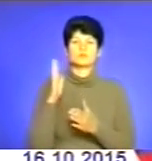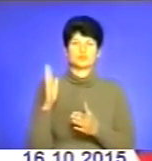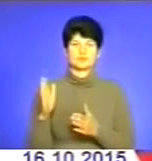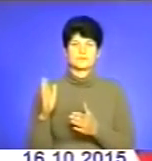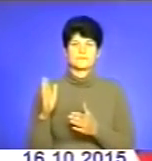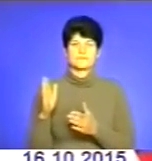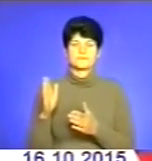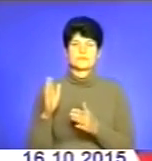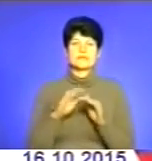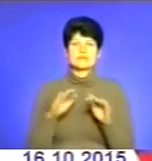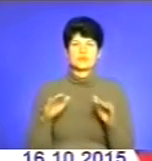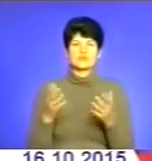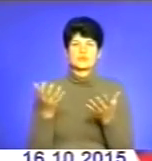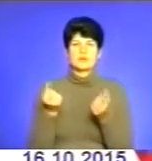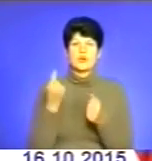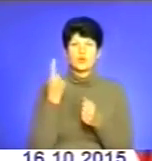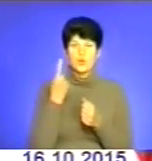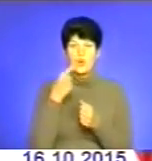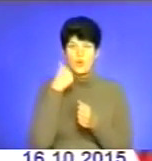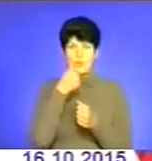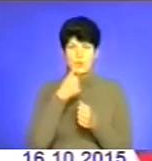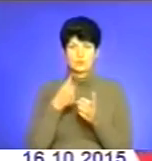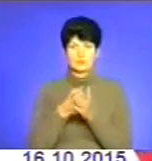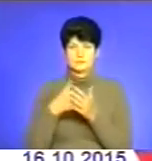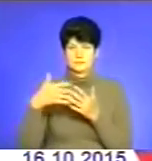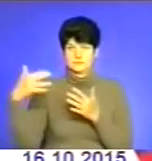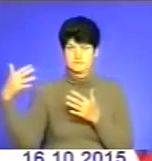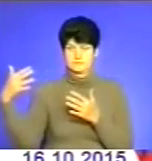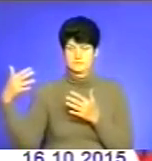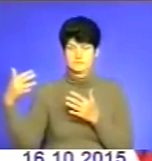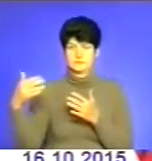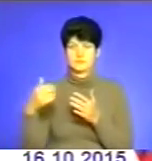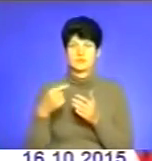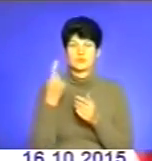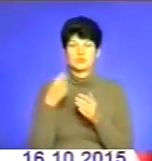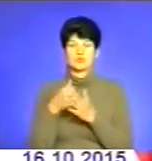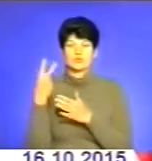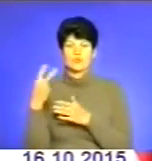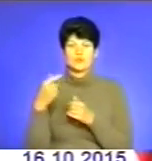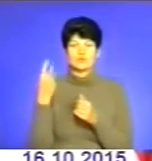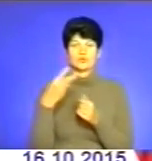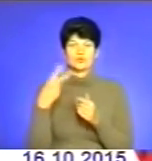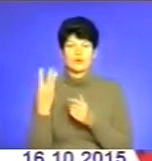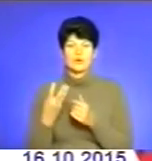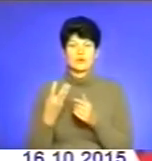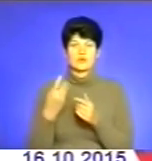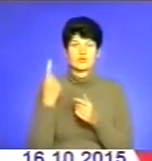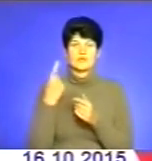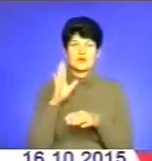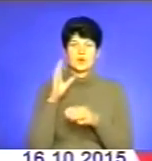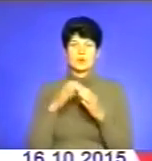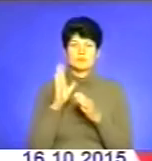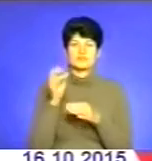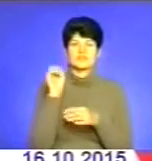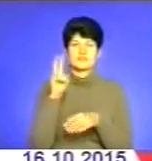Ми садочок набираємо з року і далі, з року до двох, з двох, до трьох і далі. І одна з групи буде 12 годин.